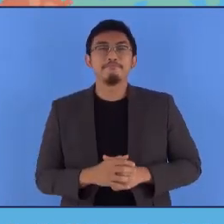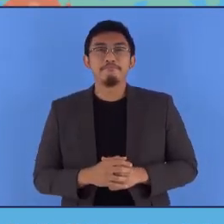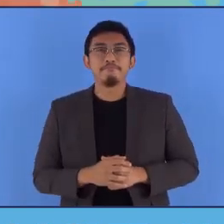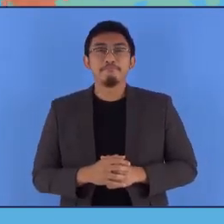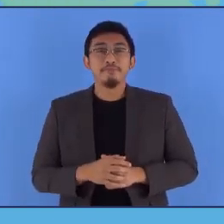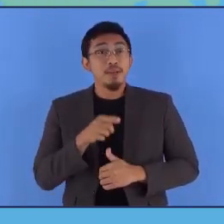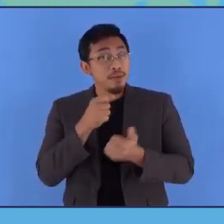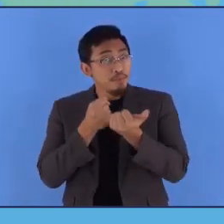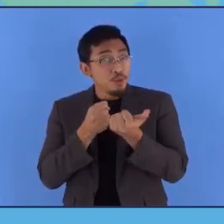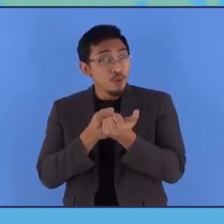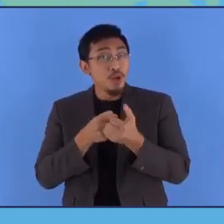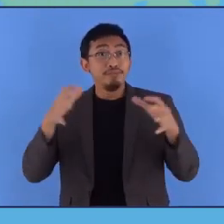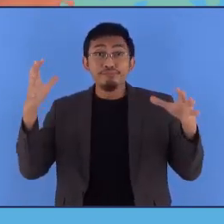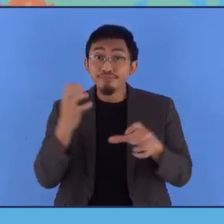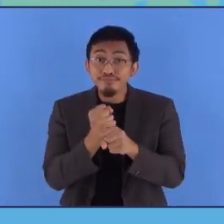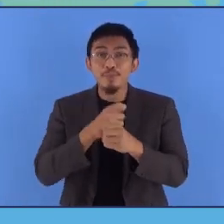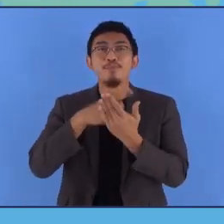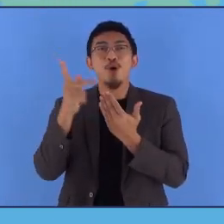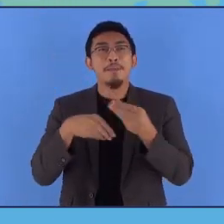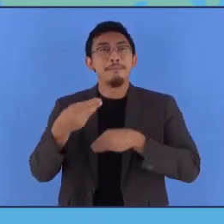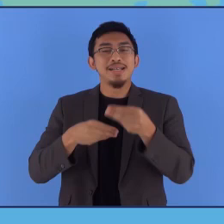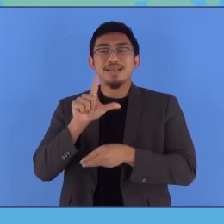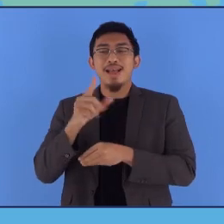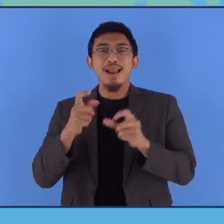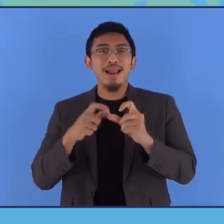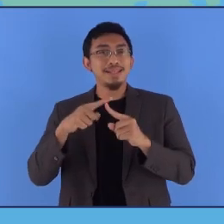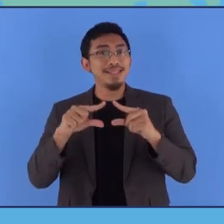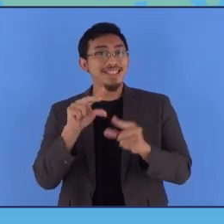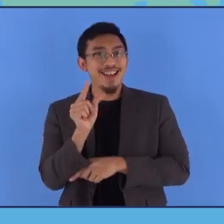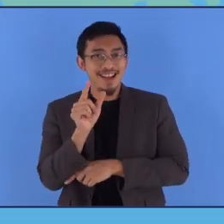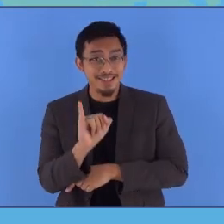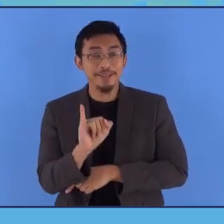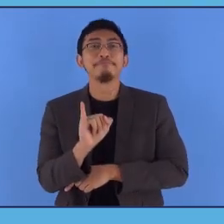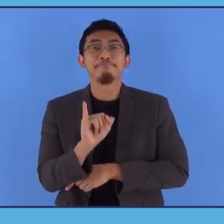tertinggi Dukungan tersebut dikemas dalam program bisnis Lestari